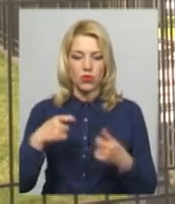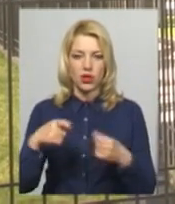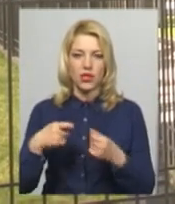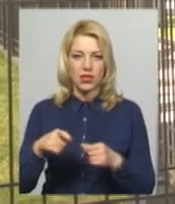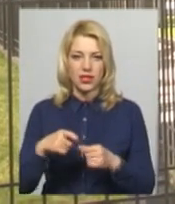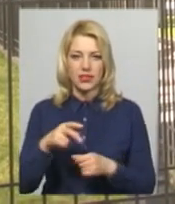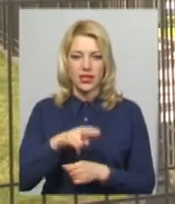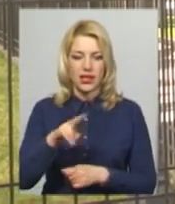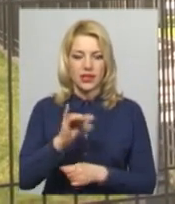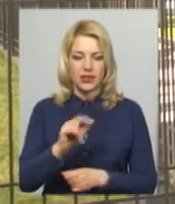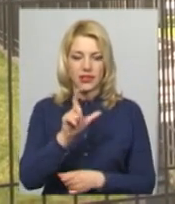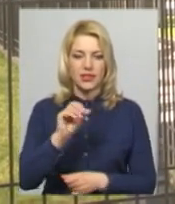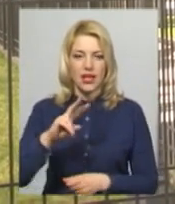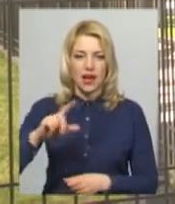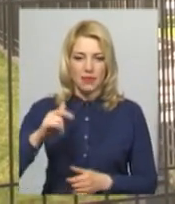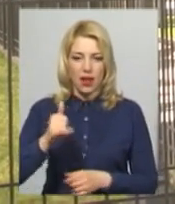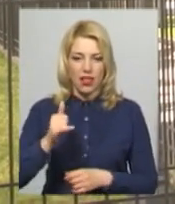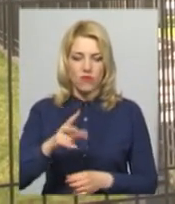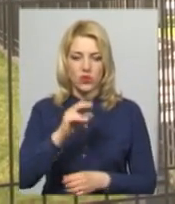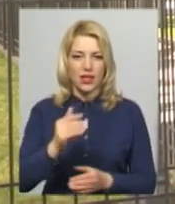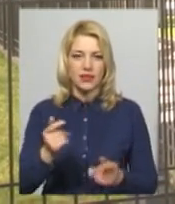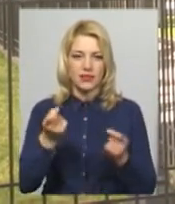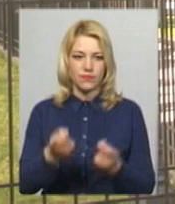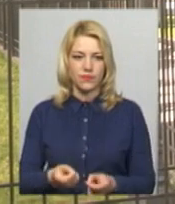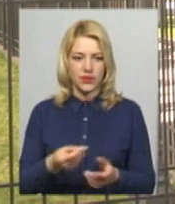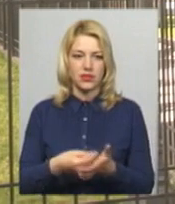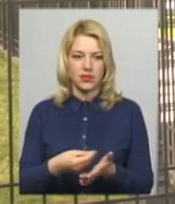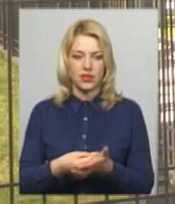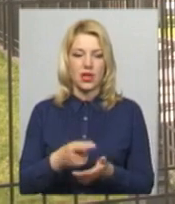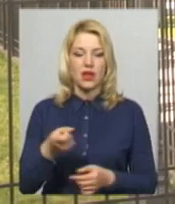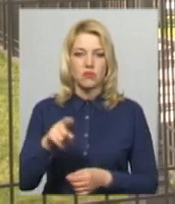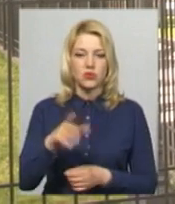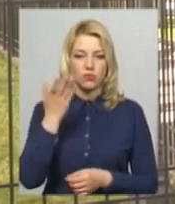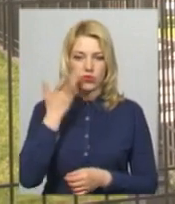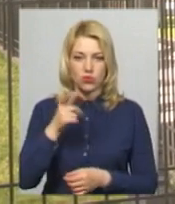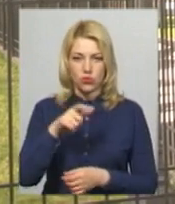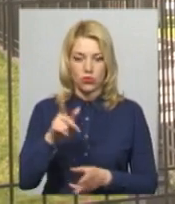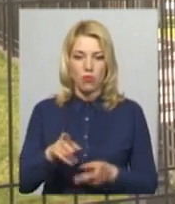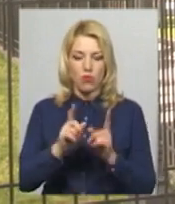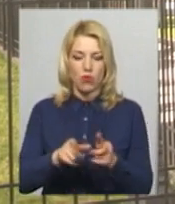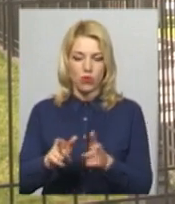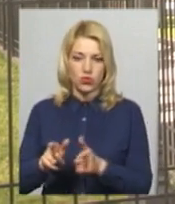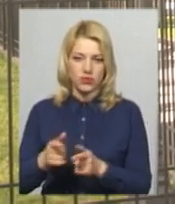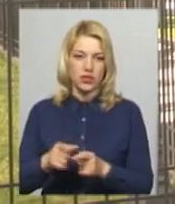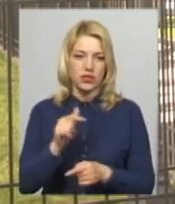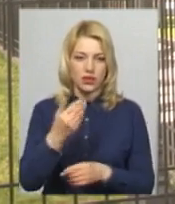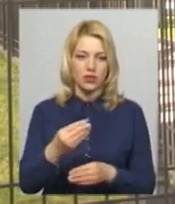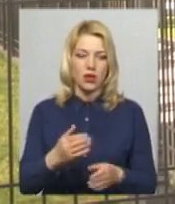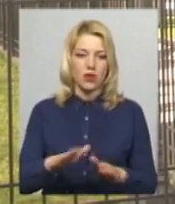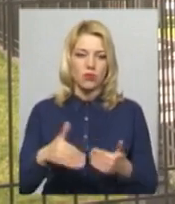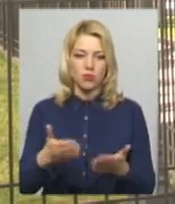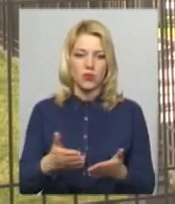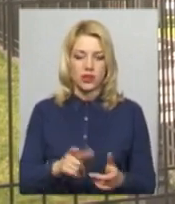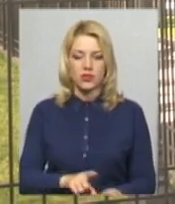палива за зниженою вартістю. Потім, коли потерпілі погоджувалися, їм пропонувалося під'їхати до